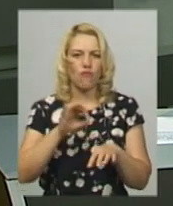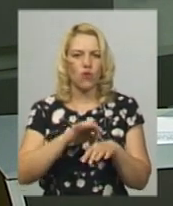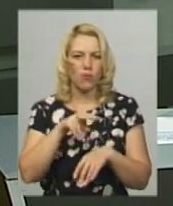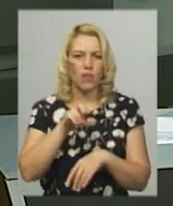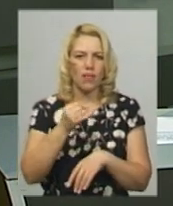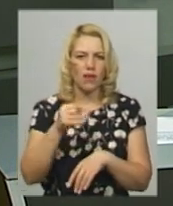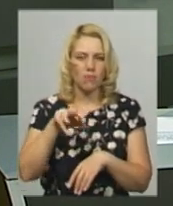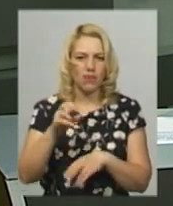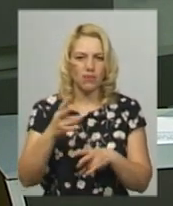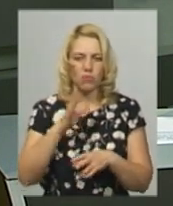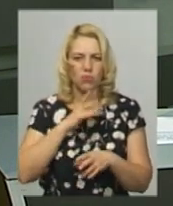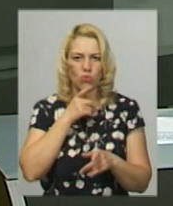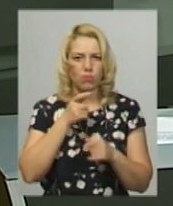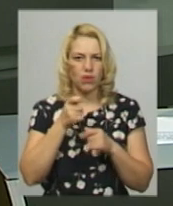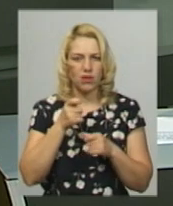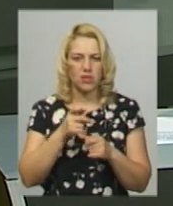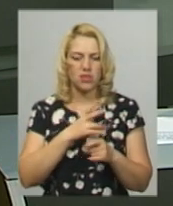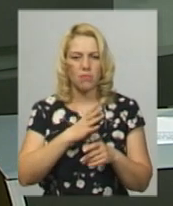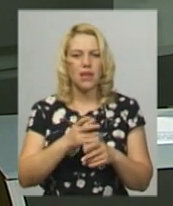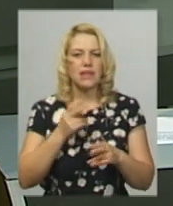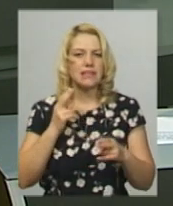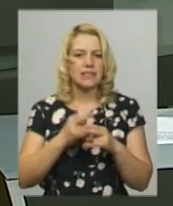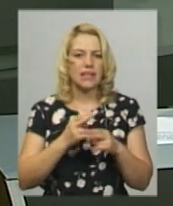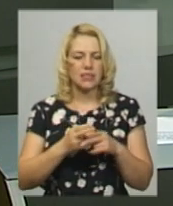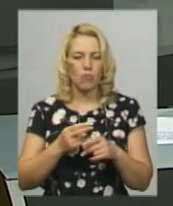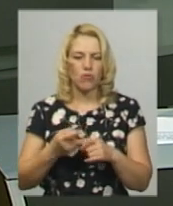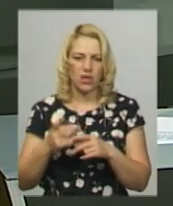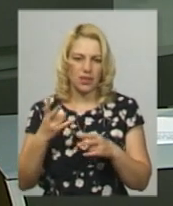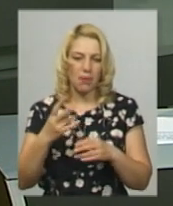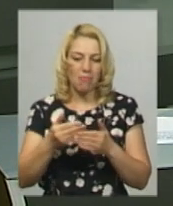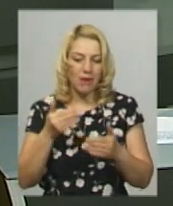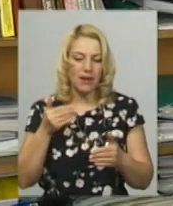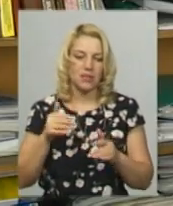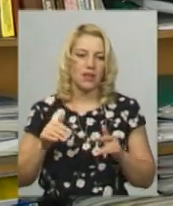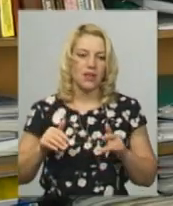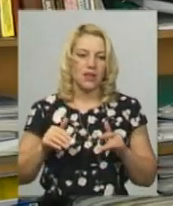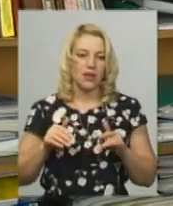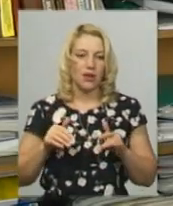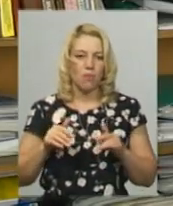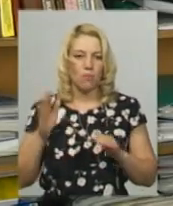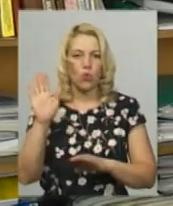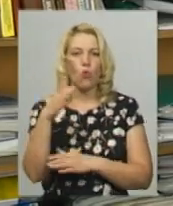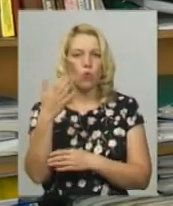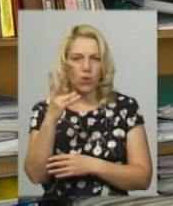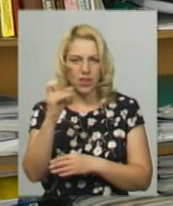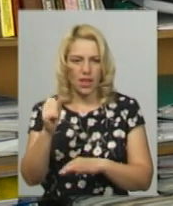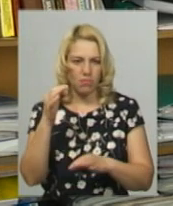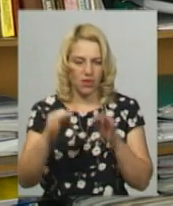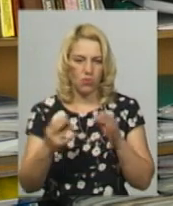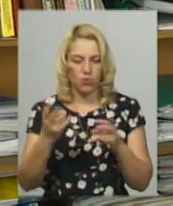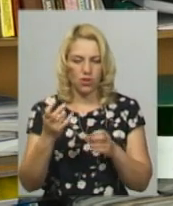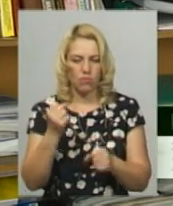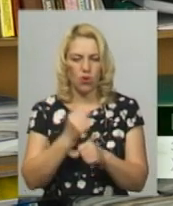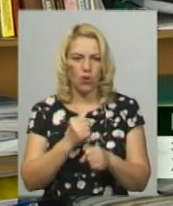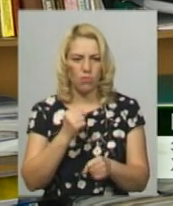бути обережними і вживати заходів профілактики перед прогулянками на природі. Потрібно обробляти